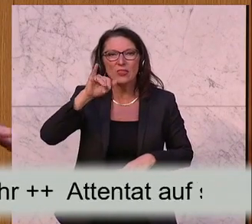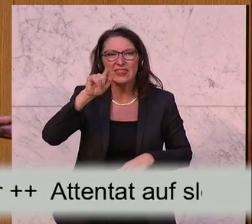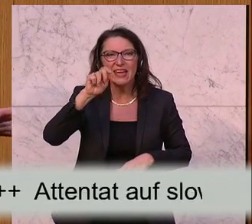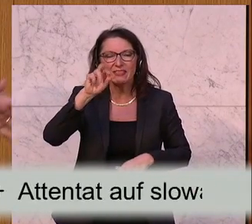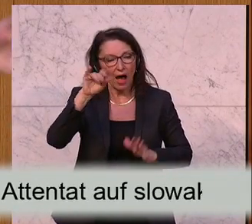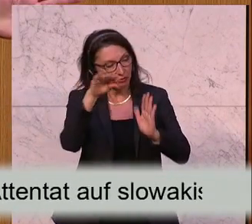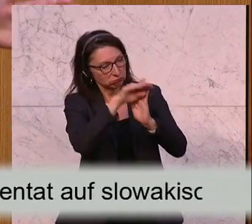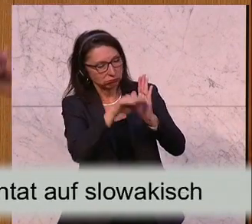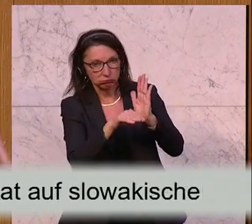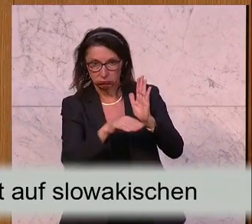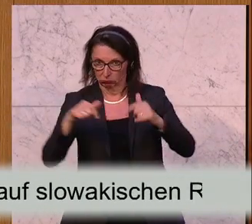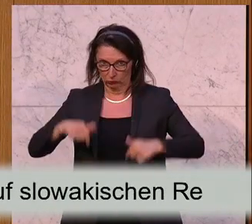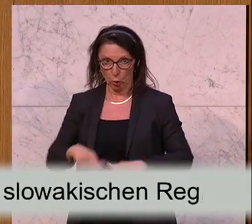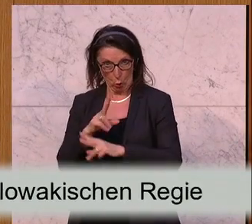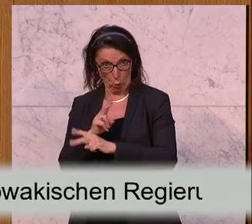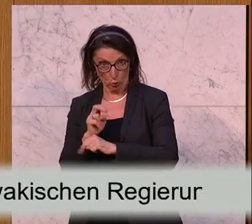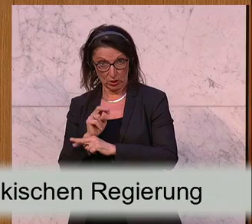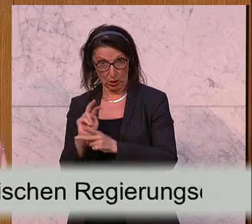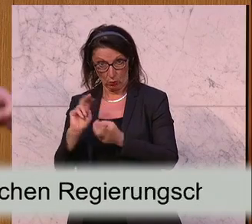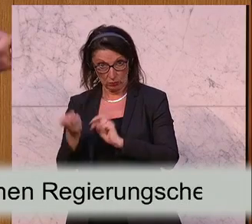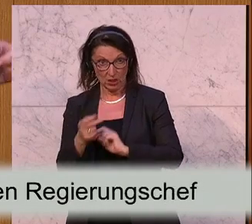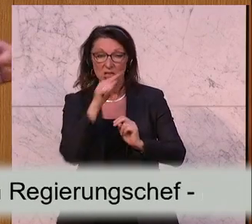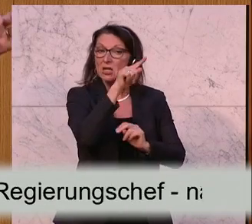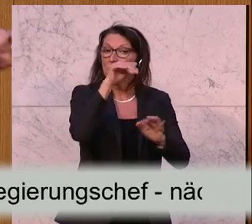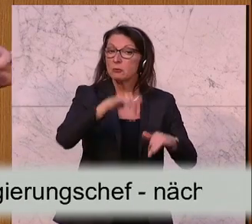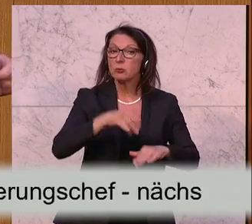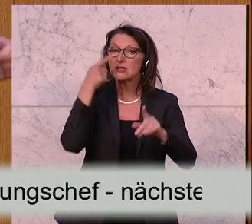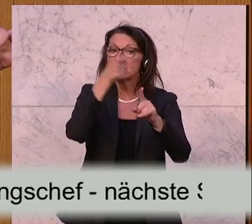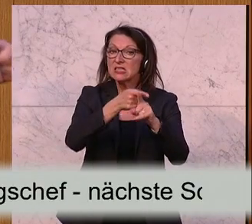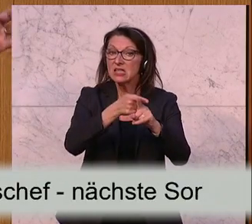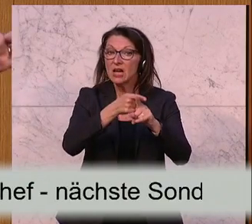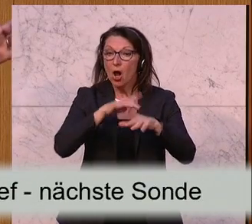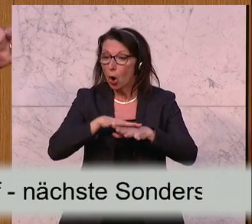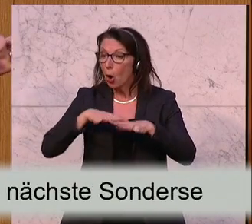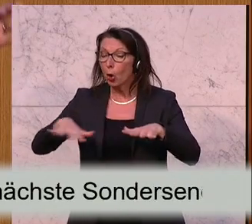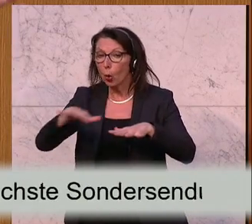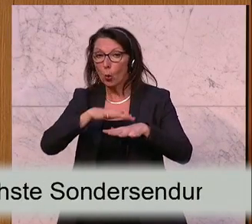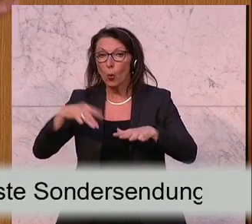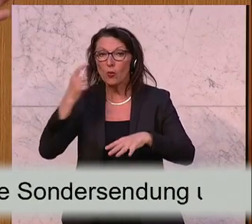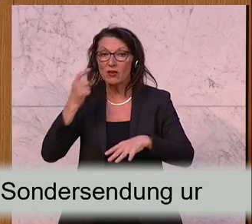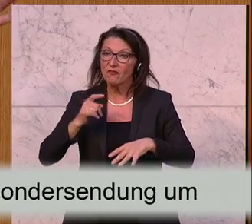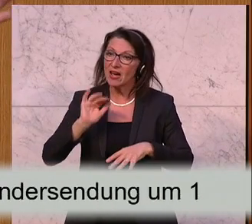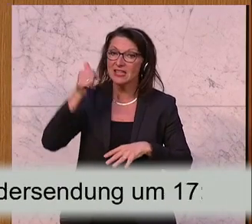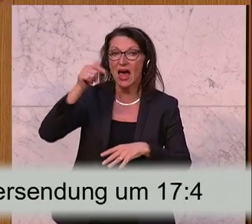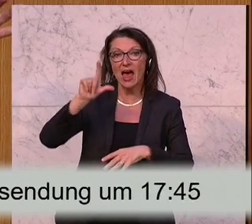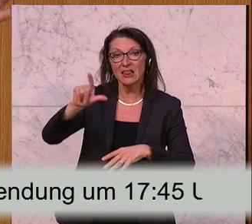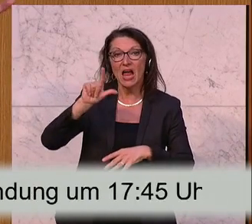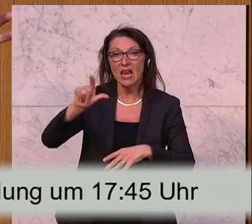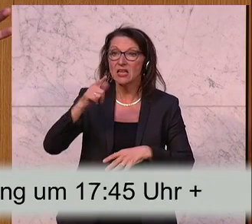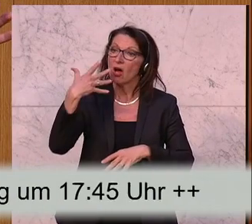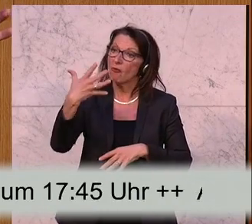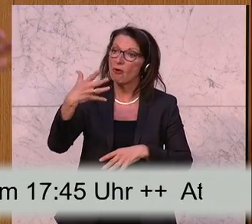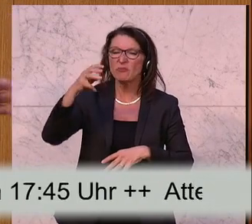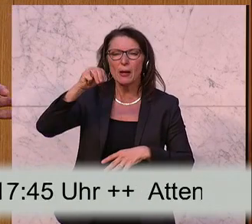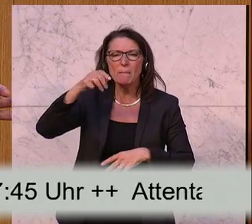Österreich über das Aktionsprogramm Nitrat erfolgt, darauf abzielen muss, eine Belastung des Grundwassers mit mehr als 50 Milligramm pro Liter Nitrat zu verhindern oder